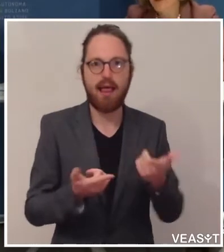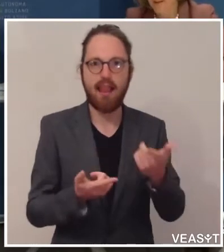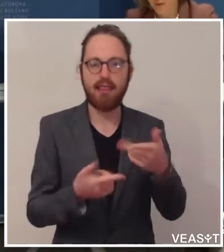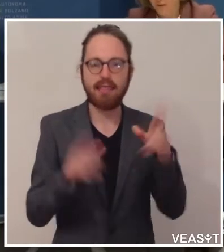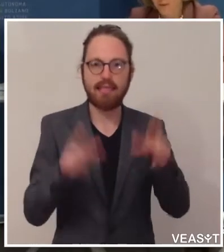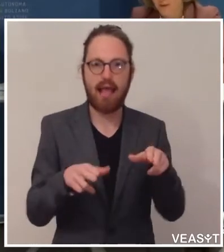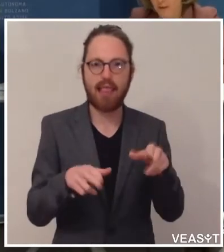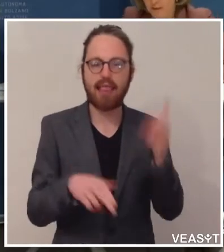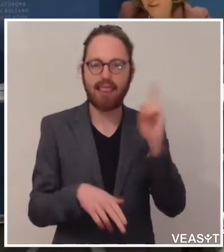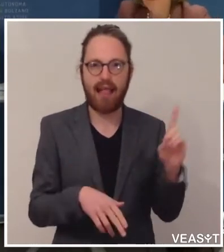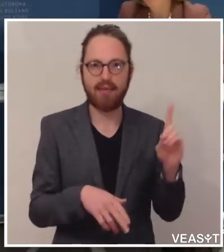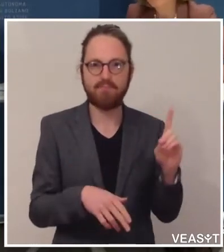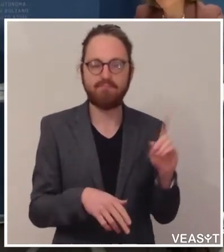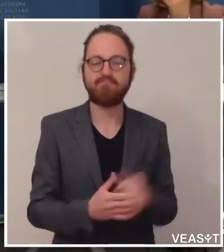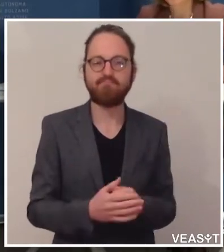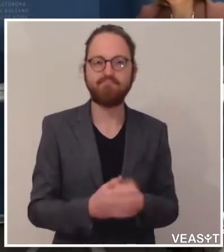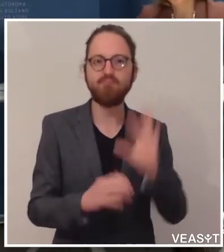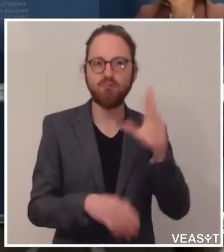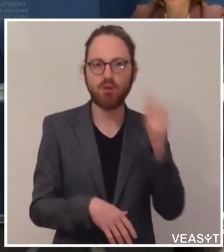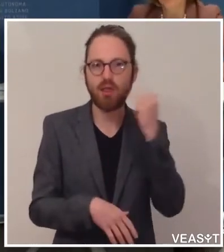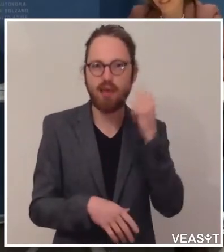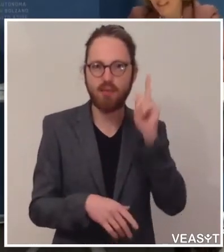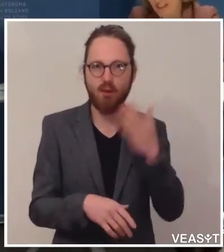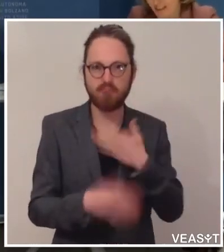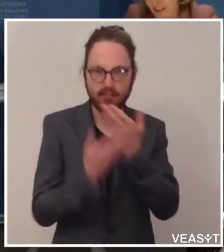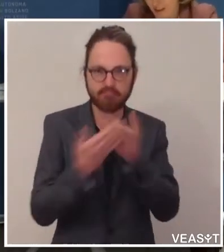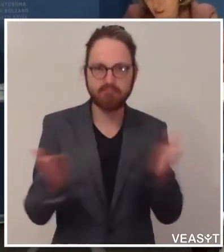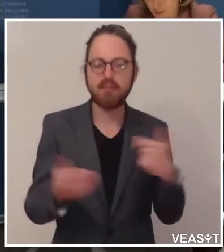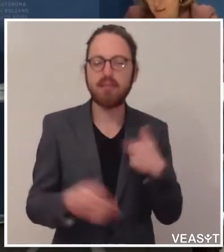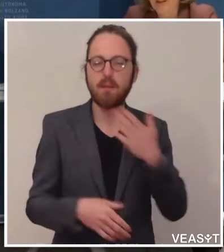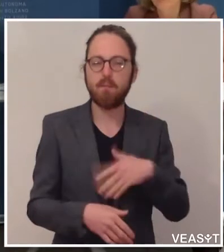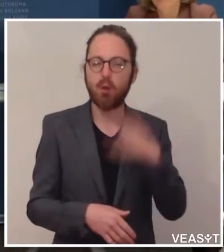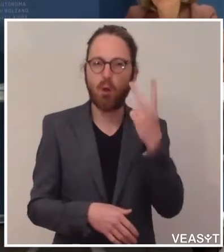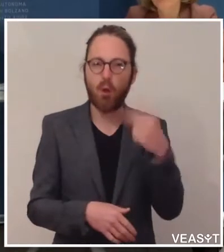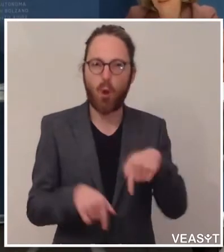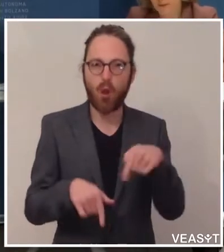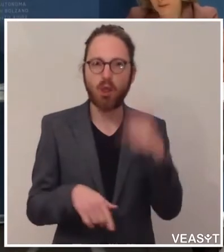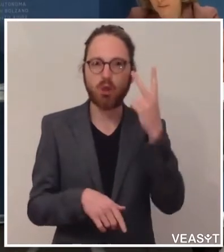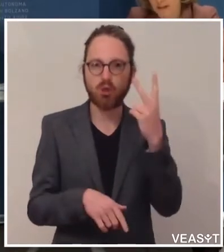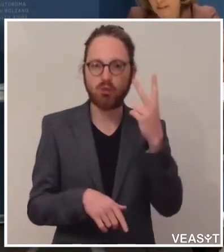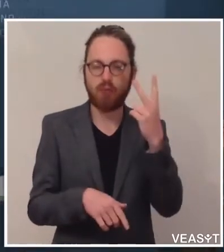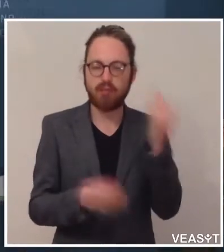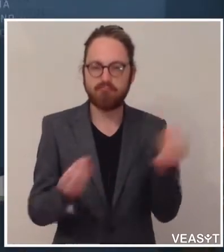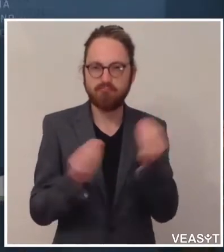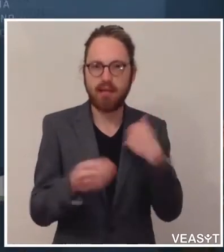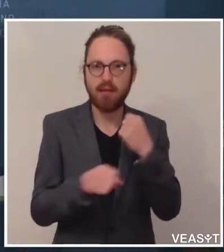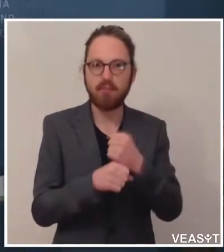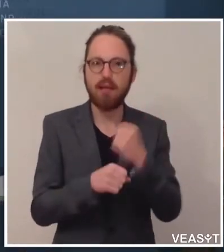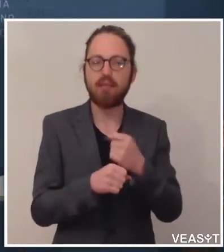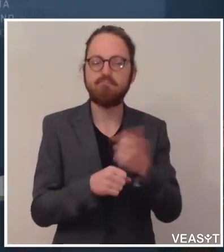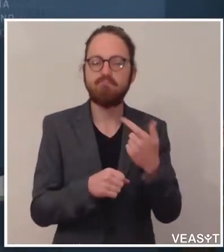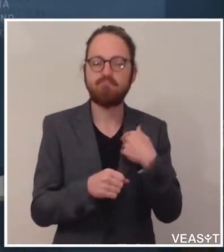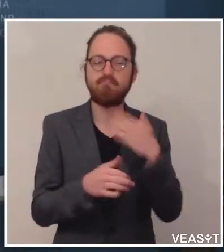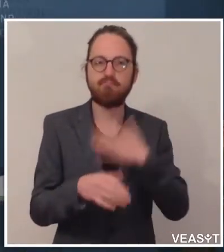Dankeschön, einen schönen guten Nachmittag von meiner Seite. Ich möchte heute zwei Dinge tun. Einmal über die getroffenen Maßnahmen für